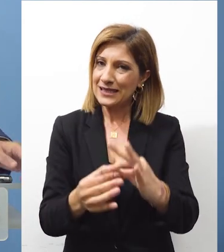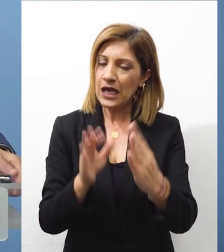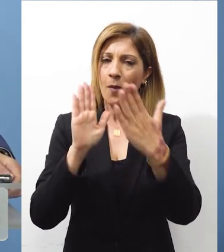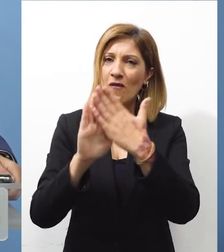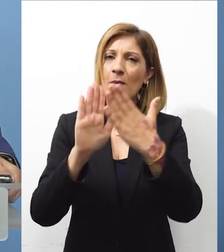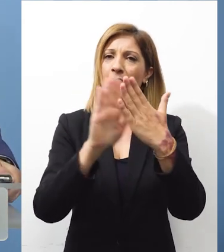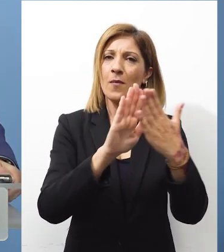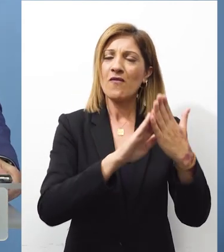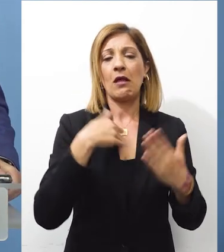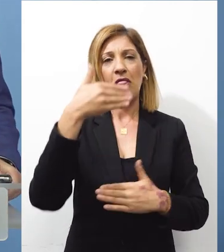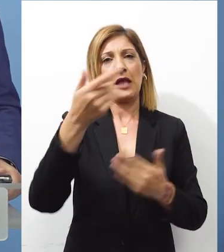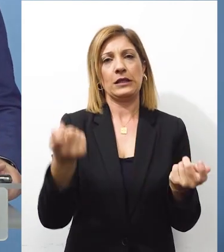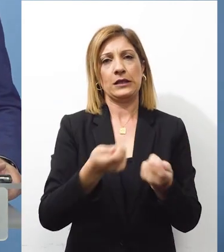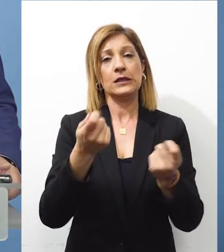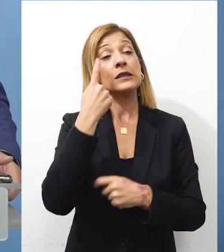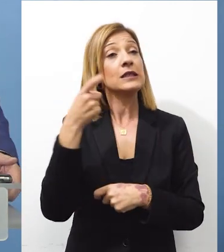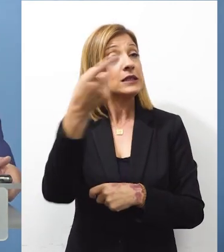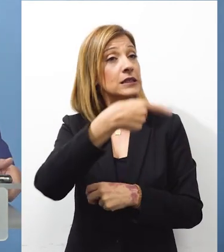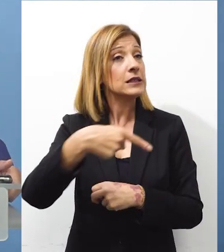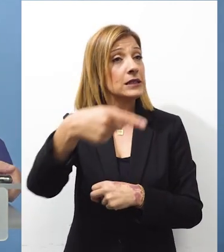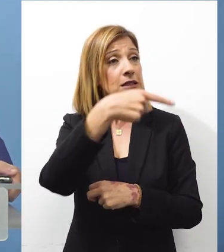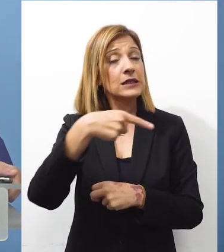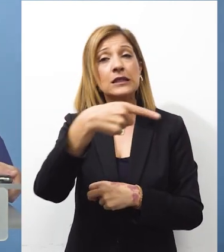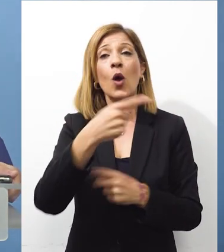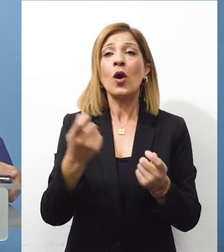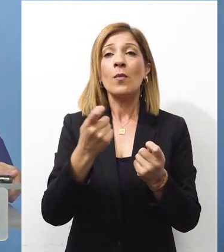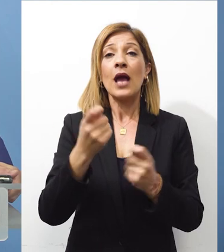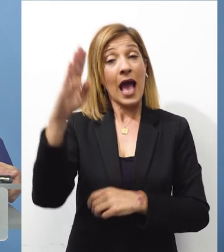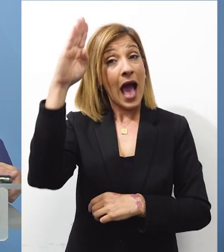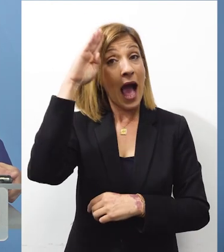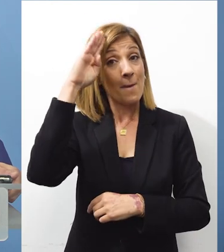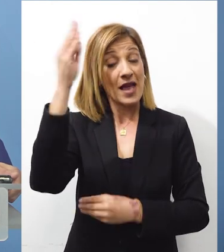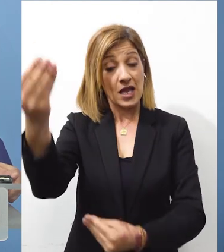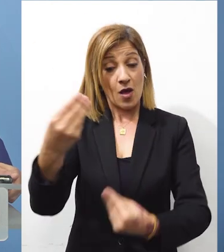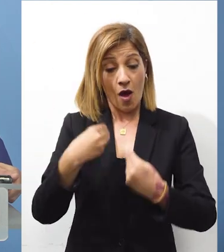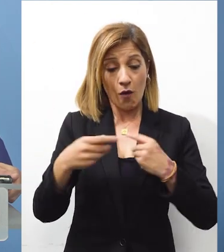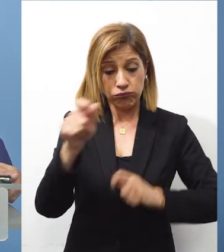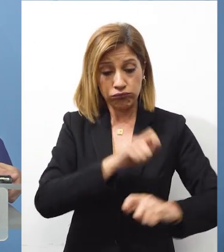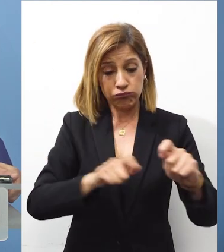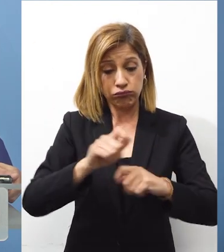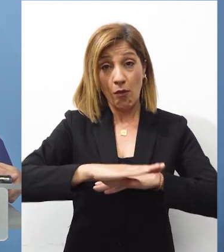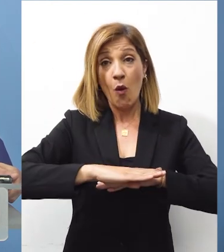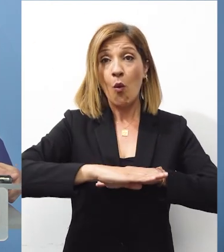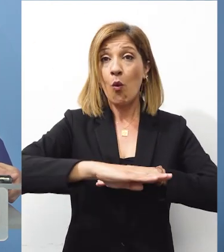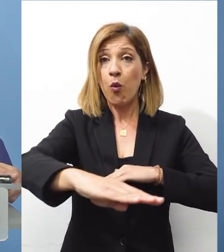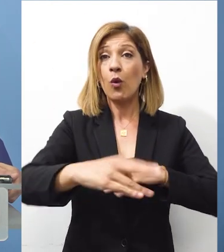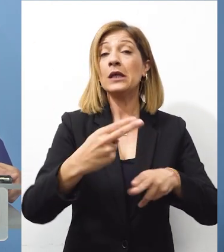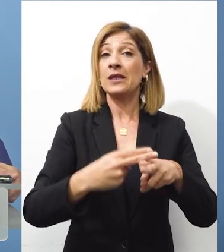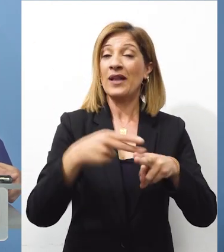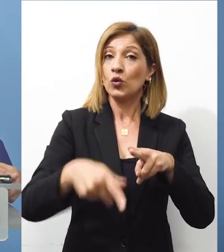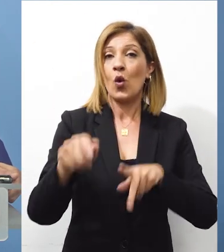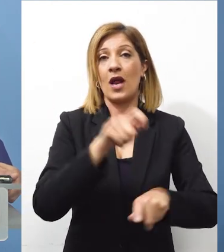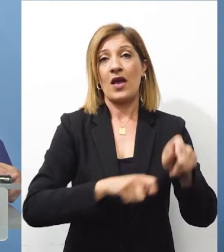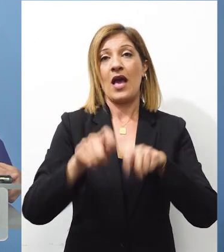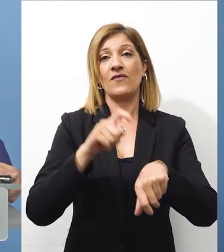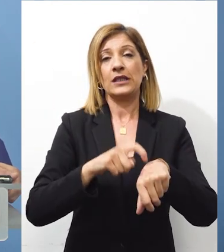επιχειρησιακά βήματα. Όπως είναι γνωστό, οι υποδομές που οι ΗΠΑ κατασκευάζουν στην Γάζα είναι εν εξέλιξη. Μια